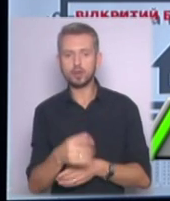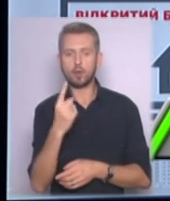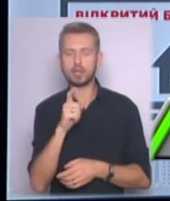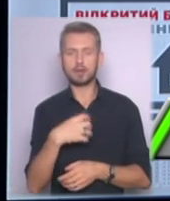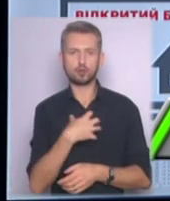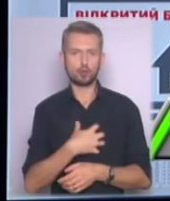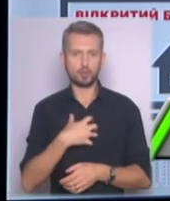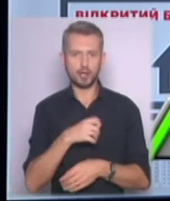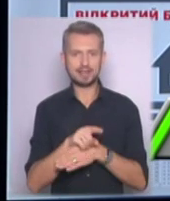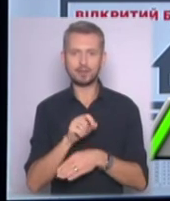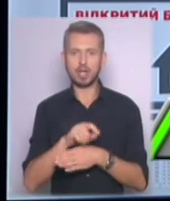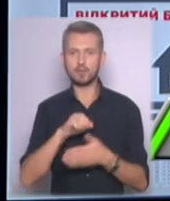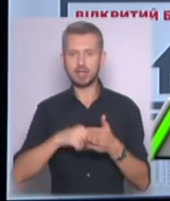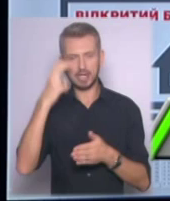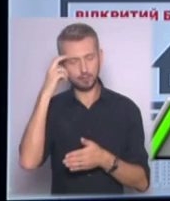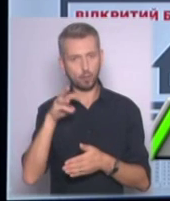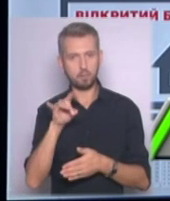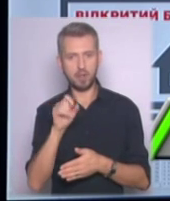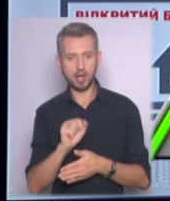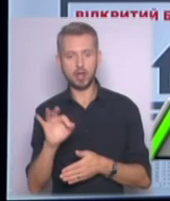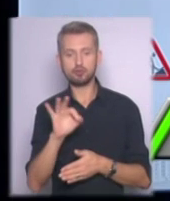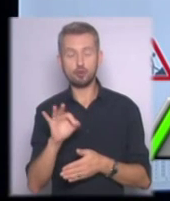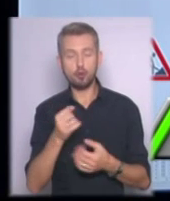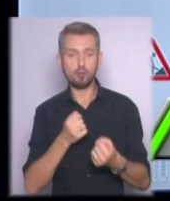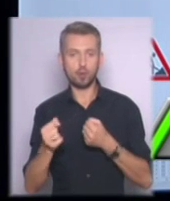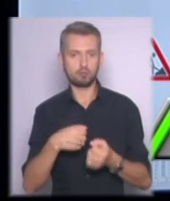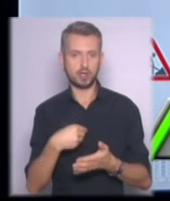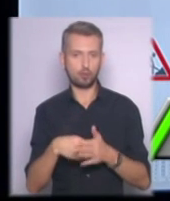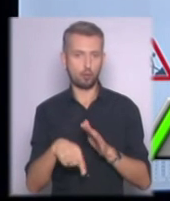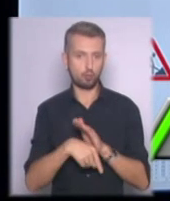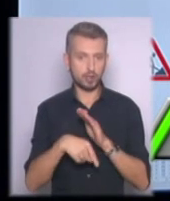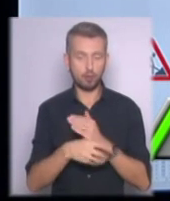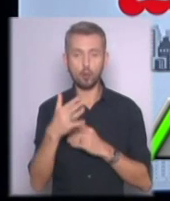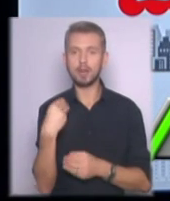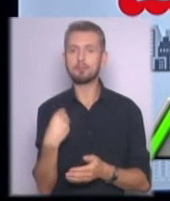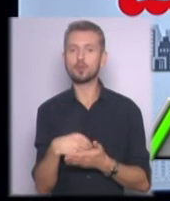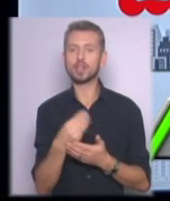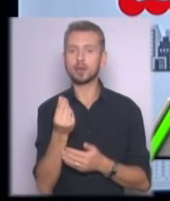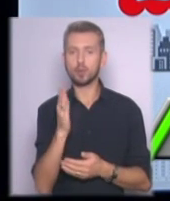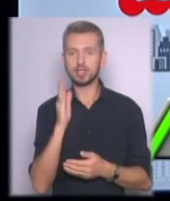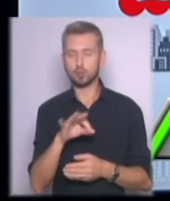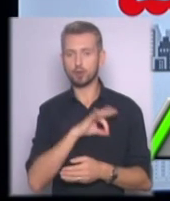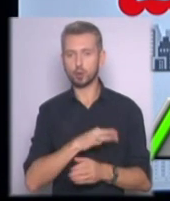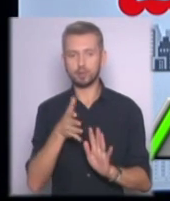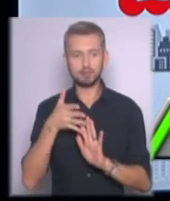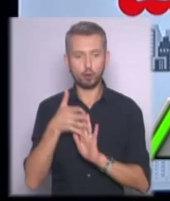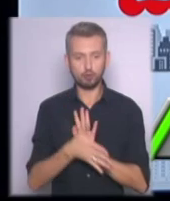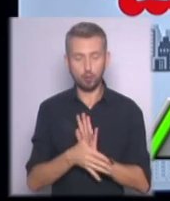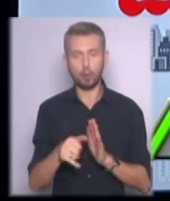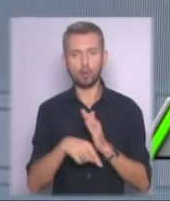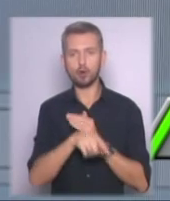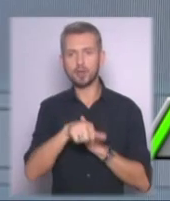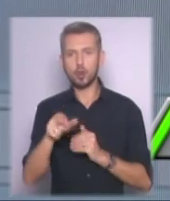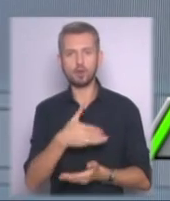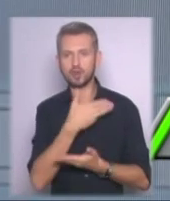завдань від столичного мера щодо боротьби з корупцією. Коли бюджетні кошти використовуються митця «Прозоро», у корупціонерів нема